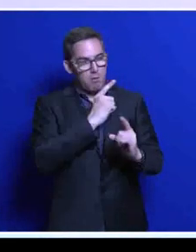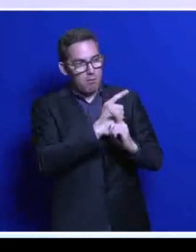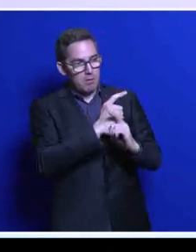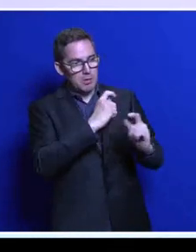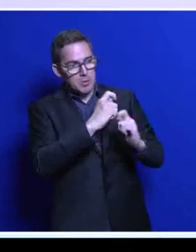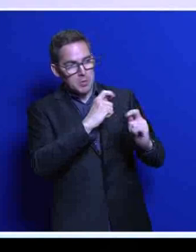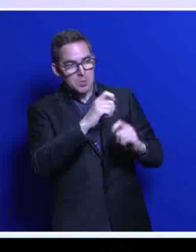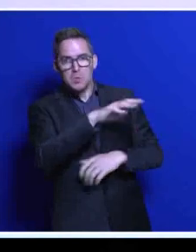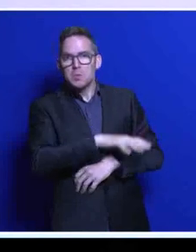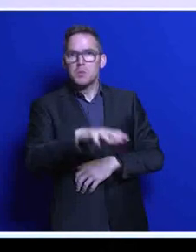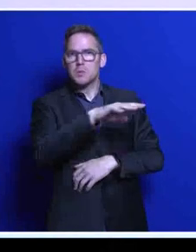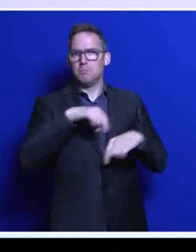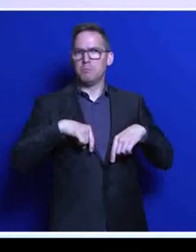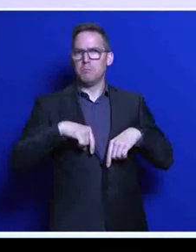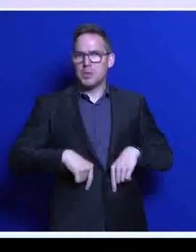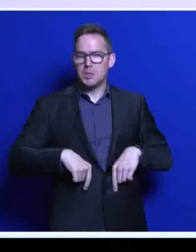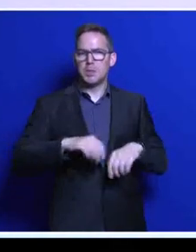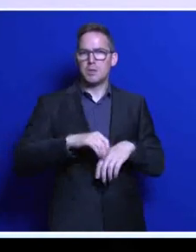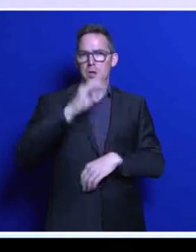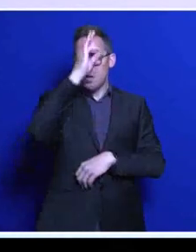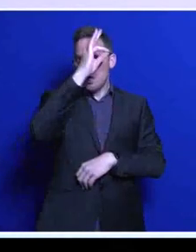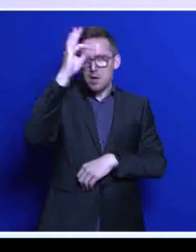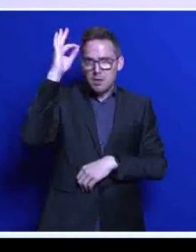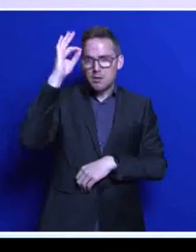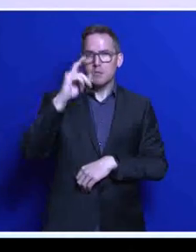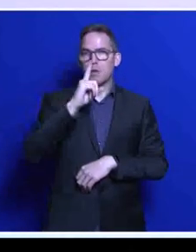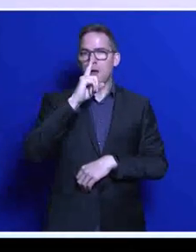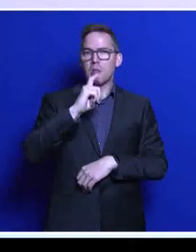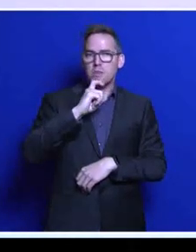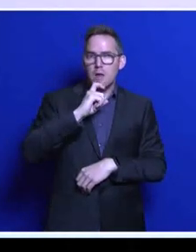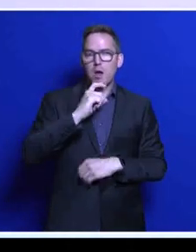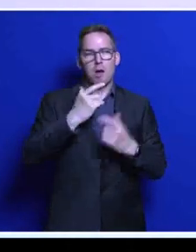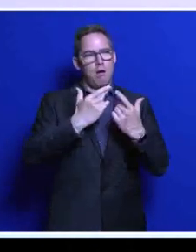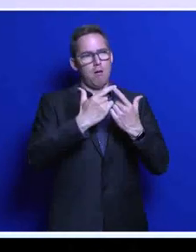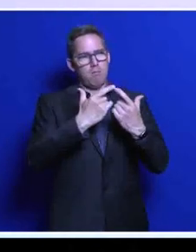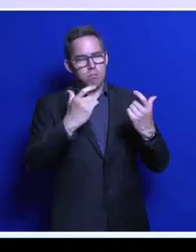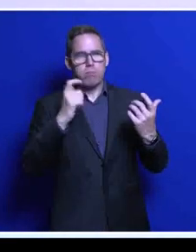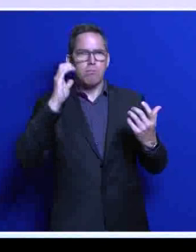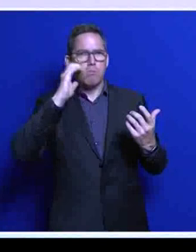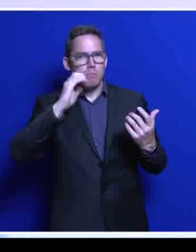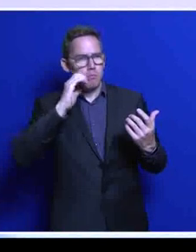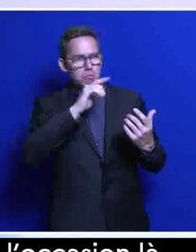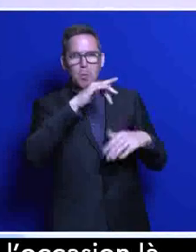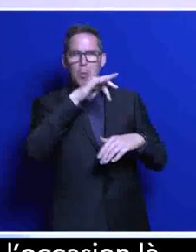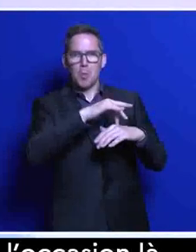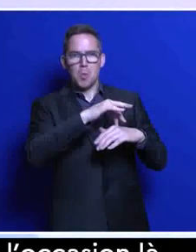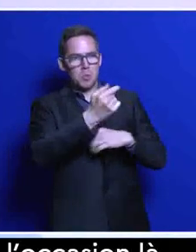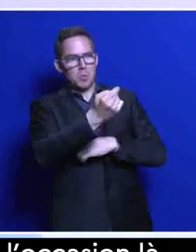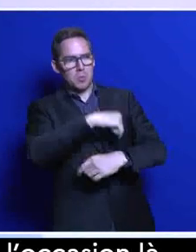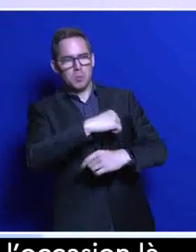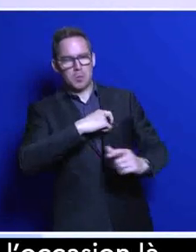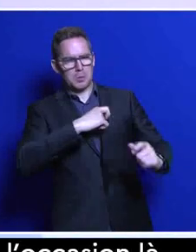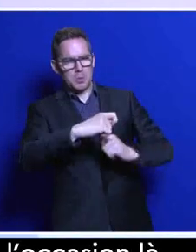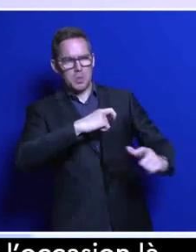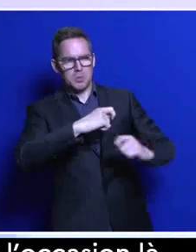ministres d'Arabie saoudite, des Émirats arabes unis, du Qatar, d'autres États quand ils étaient en visite en France et j'ai été très